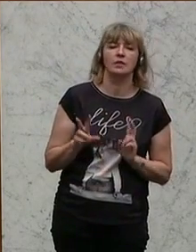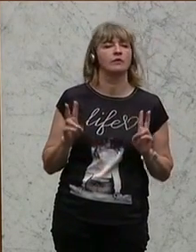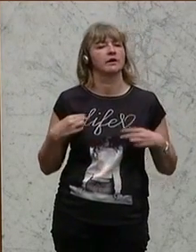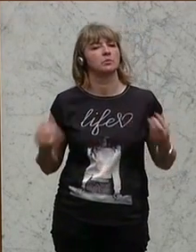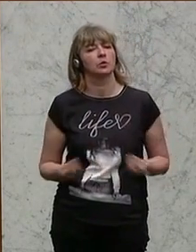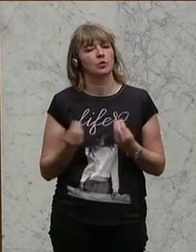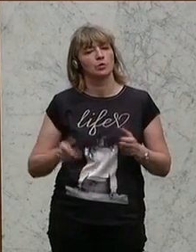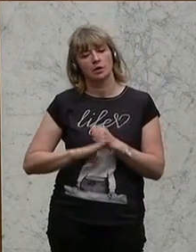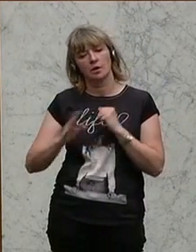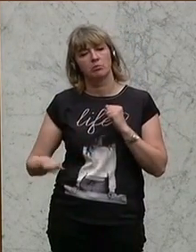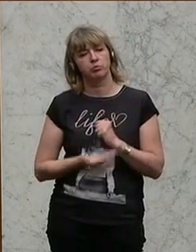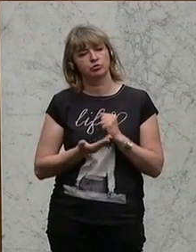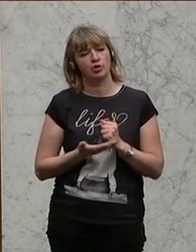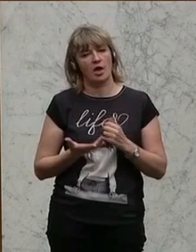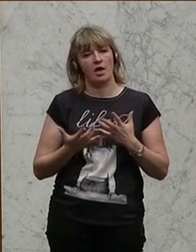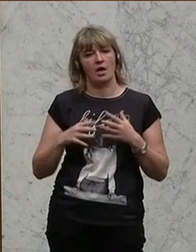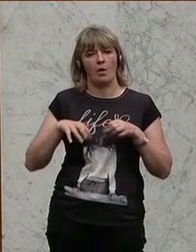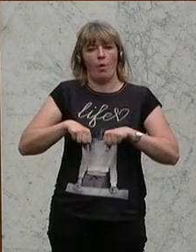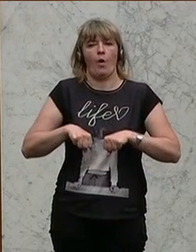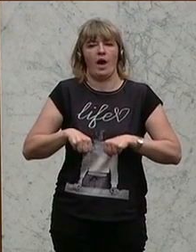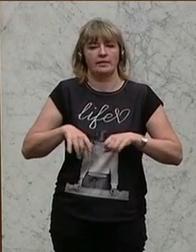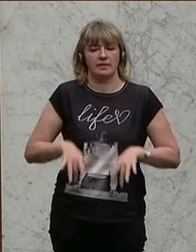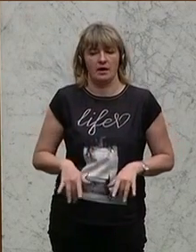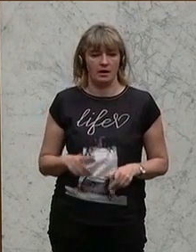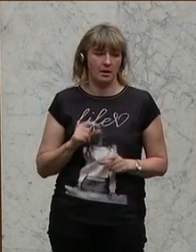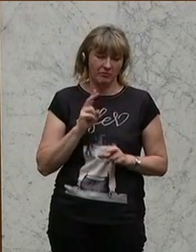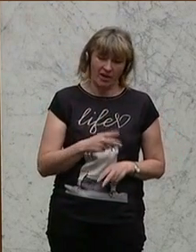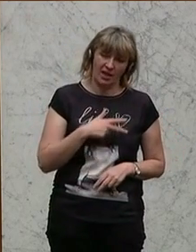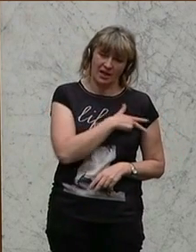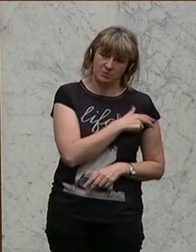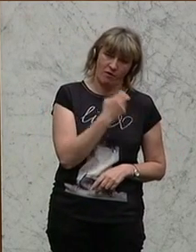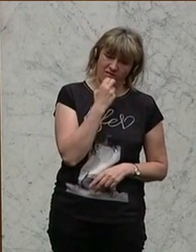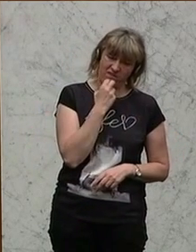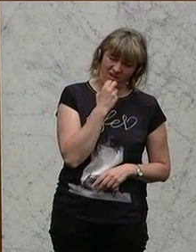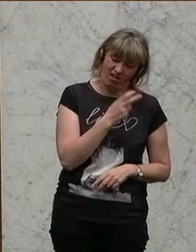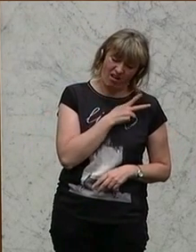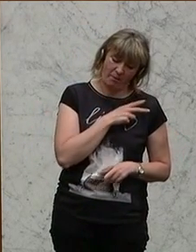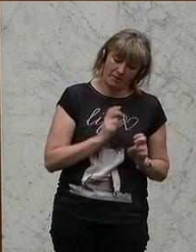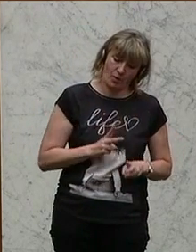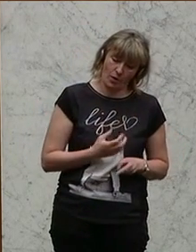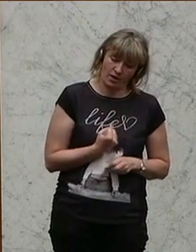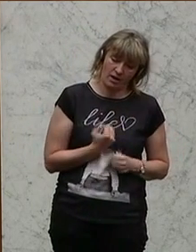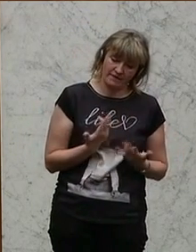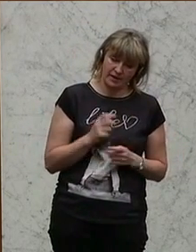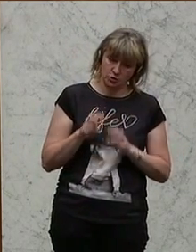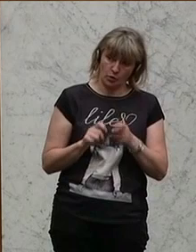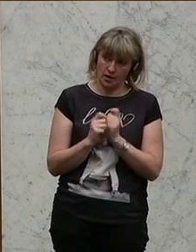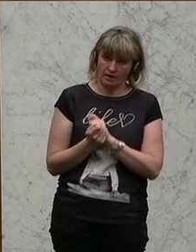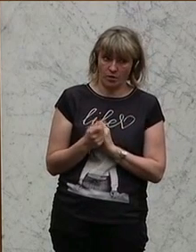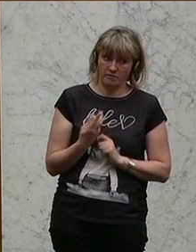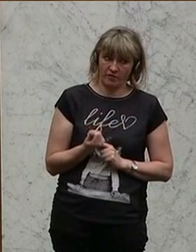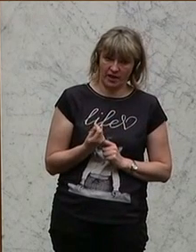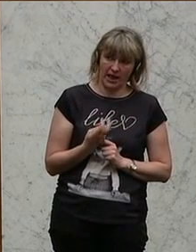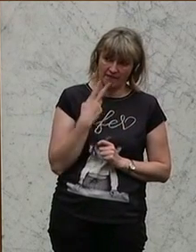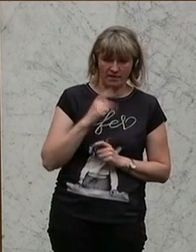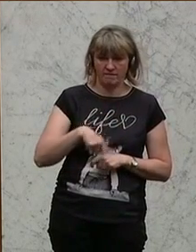sogenannten Budgethoheit. In Wirklichkeit will die SPÖ weiterhin die Möglichkeit haben, im Rahmen von Steuerreformen Geld